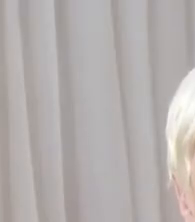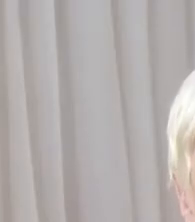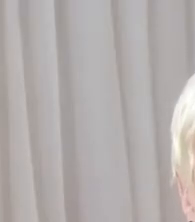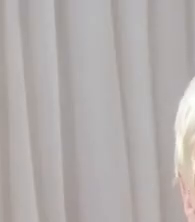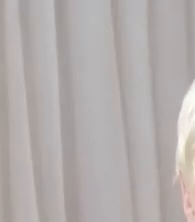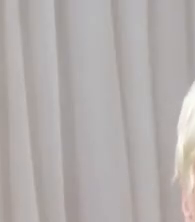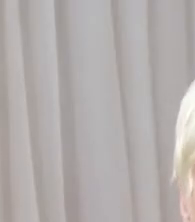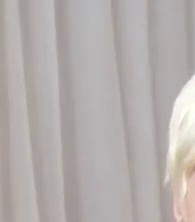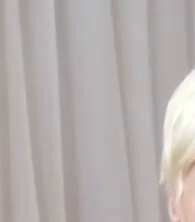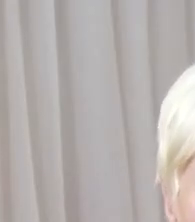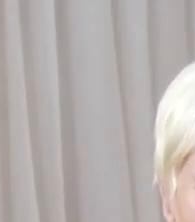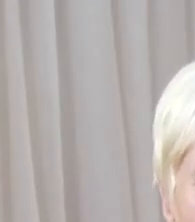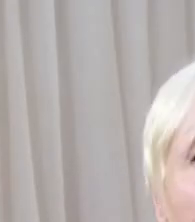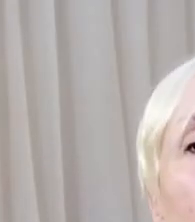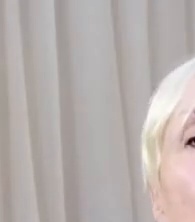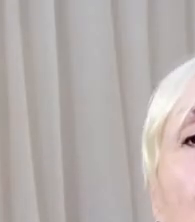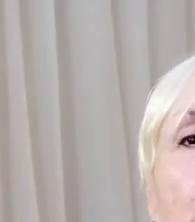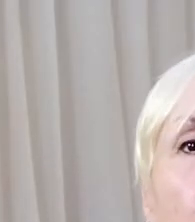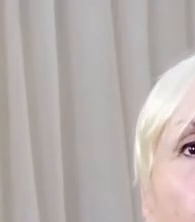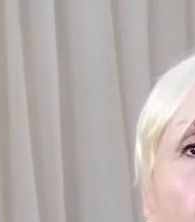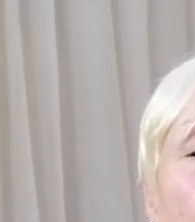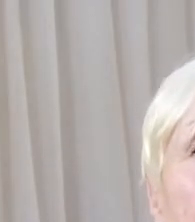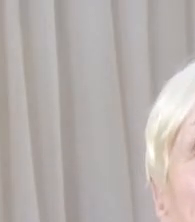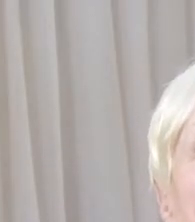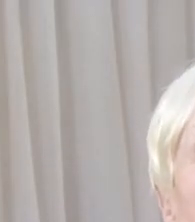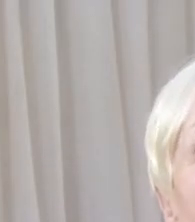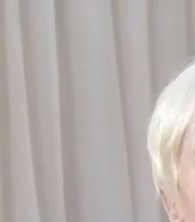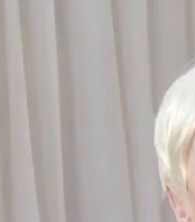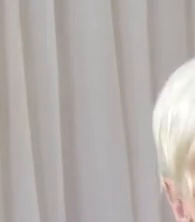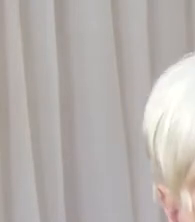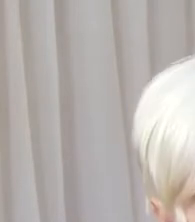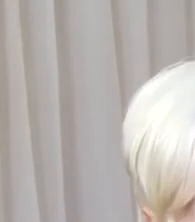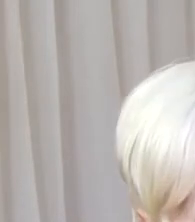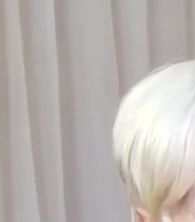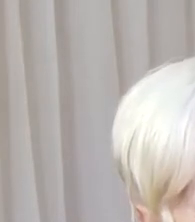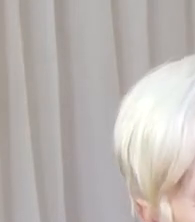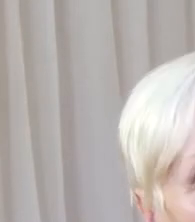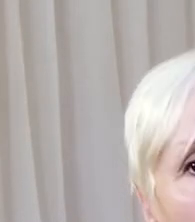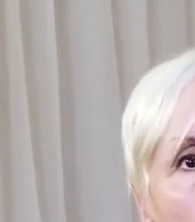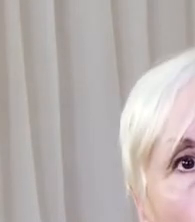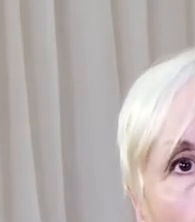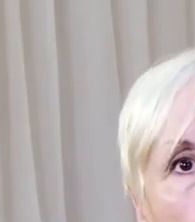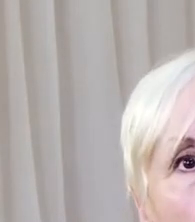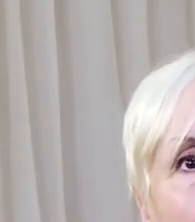Ce que je fais, j'utilise la même technique qu'avec le dégagement d'une prise d'étranglement.